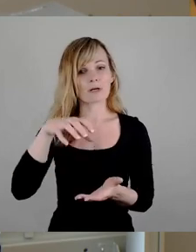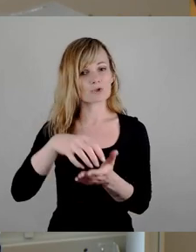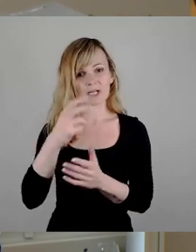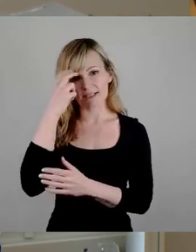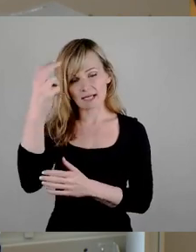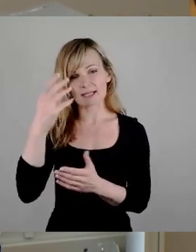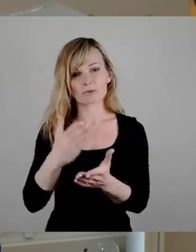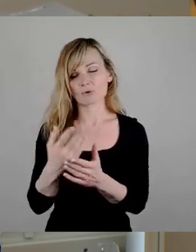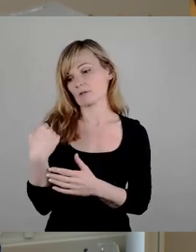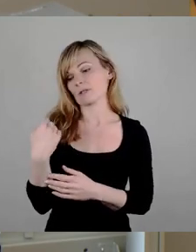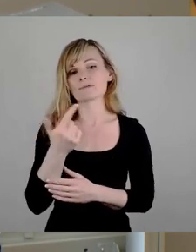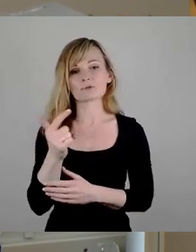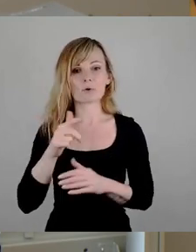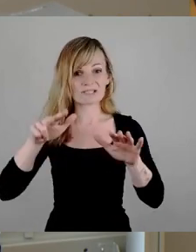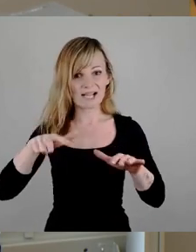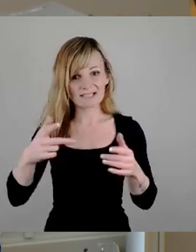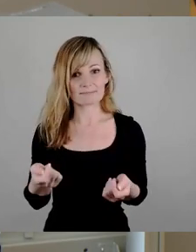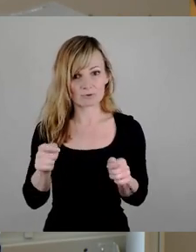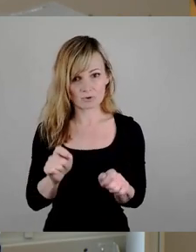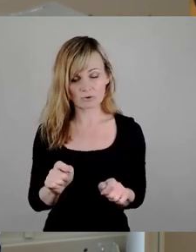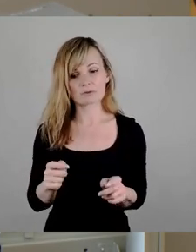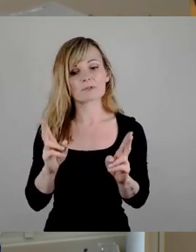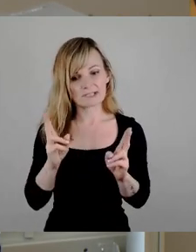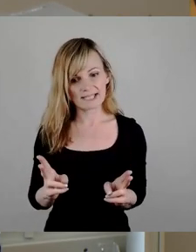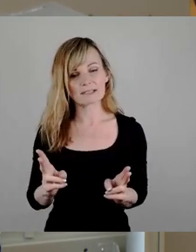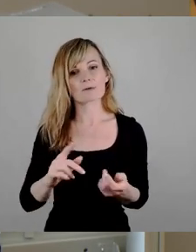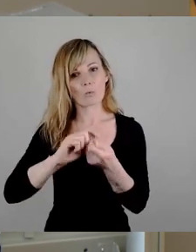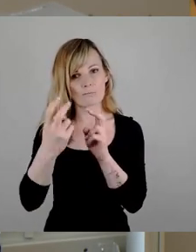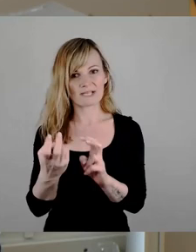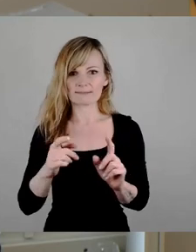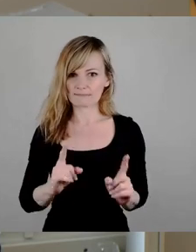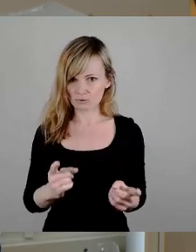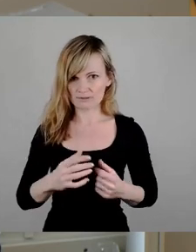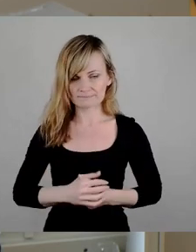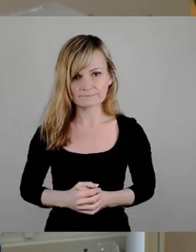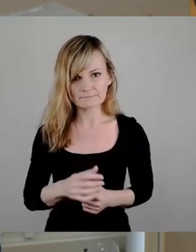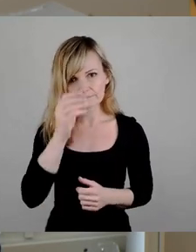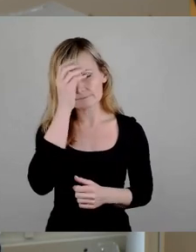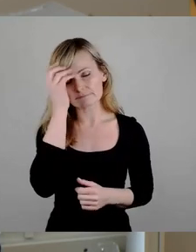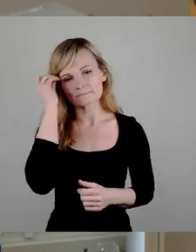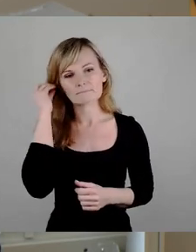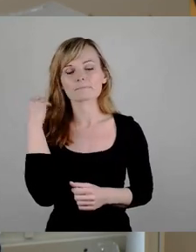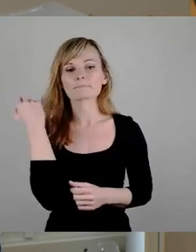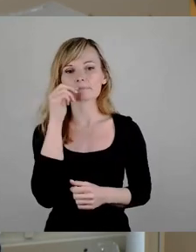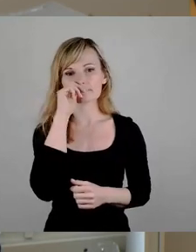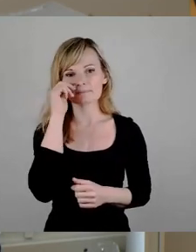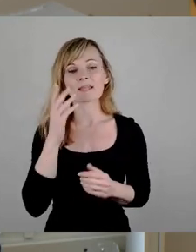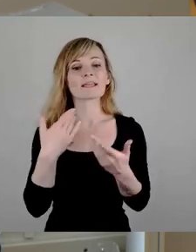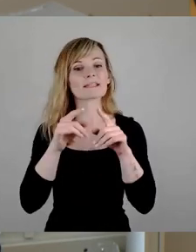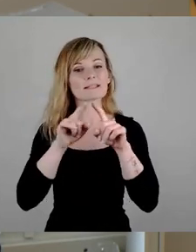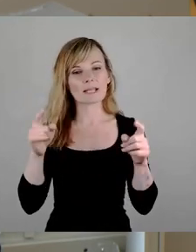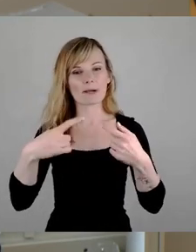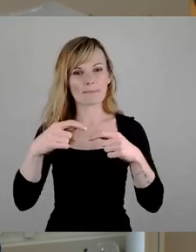beschlossen. Und das müssen wir aber jetzt auch tatsächlich in die Realität umsetzen. Wir haben das Thema Baugemeinschaften zum Beispiel. Da haben wir aus dem Jahr